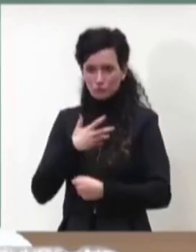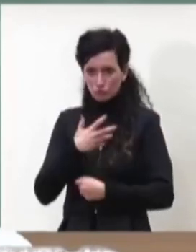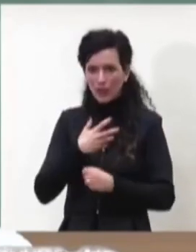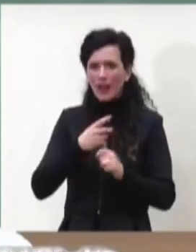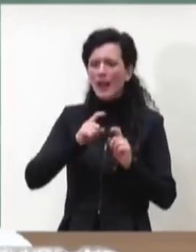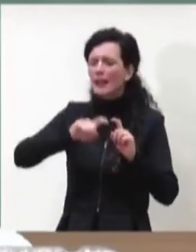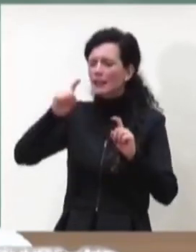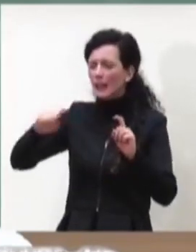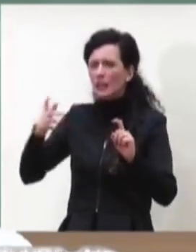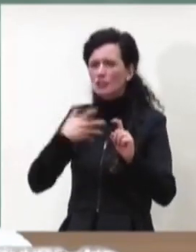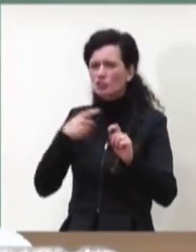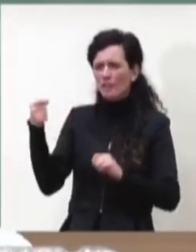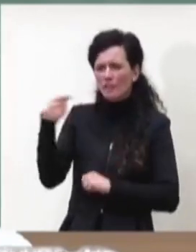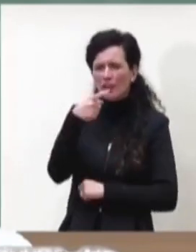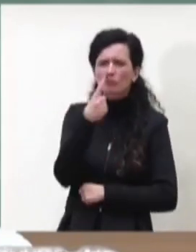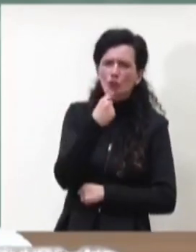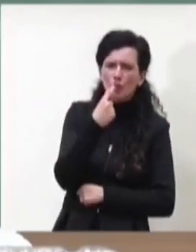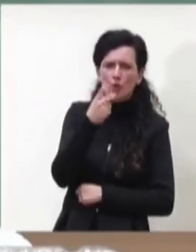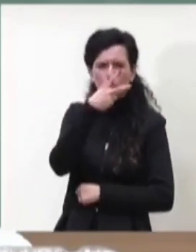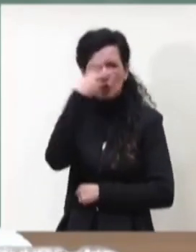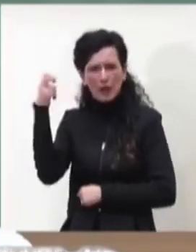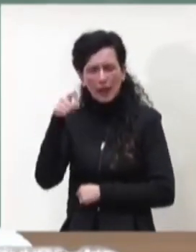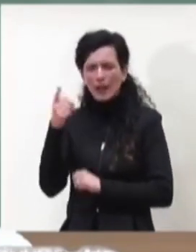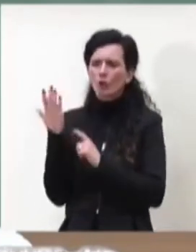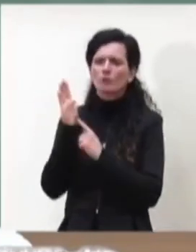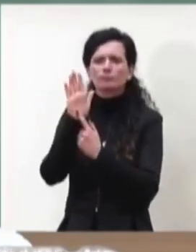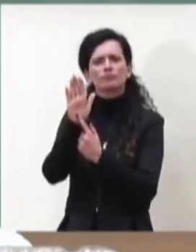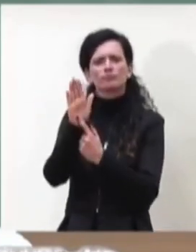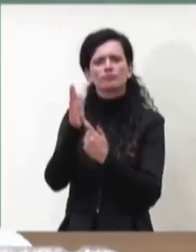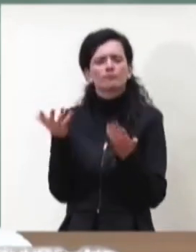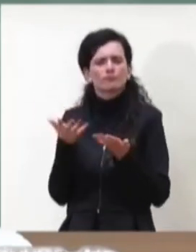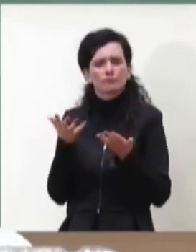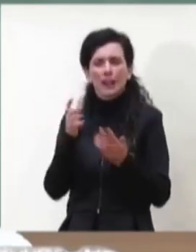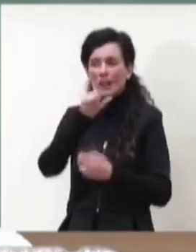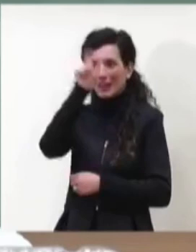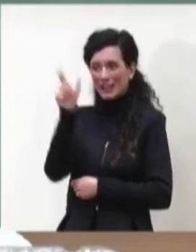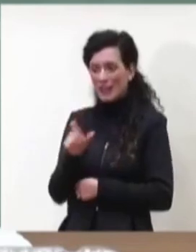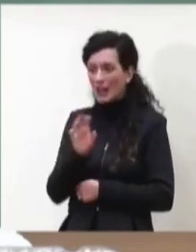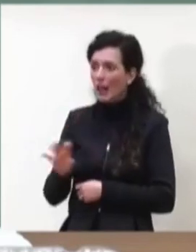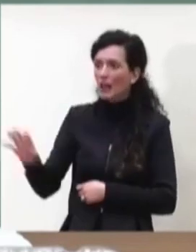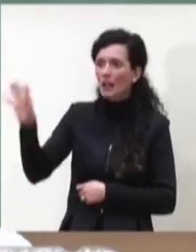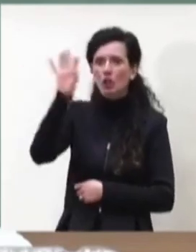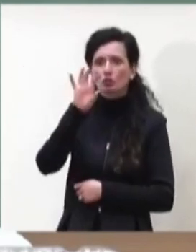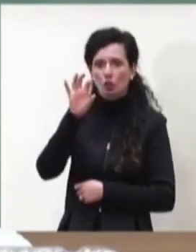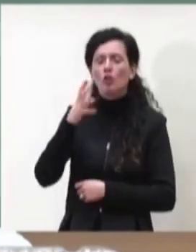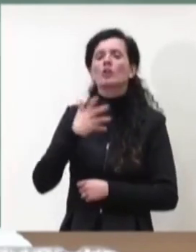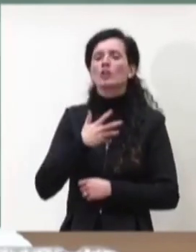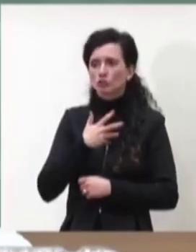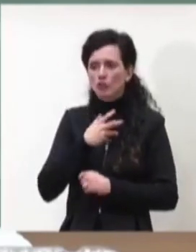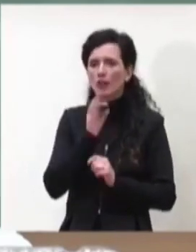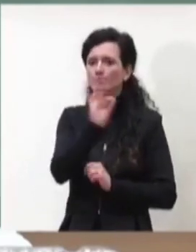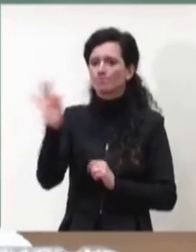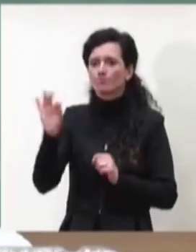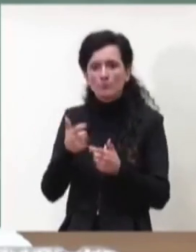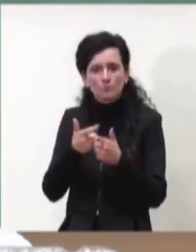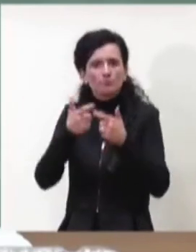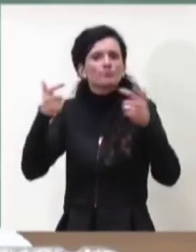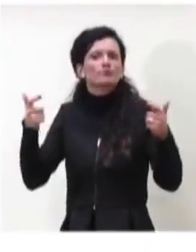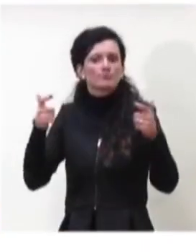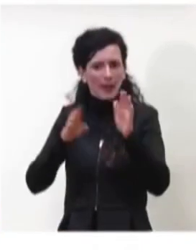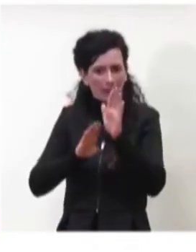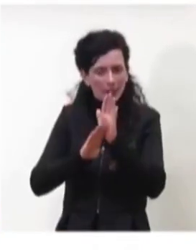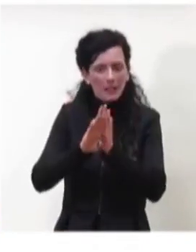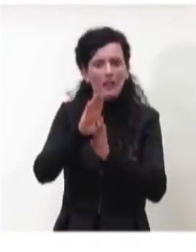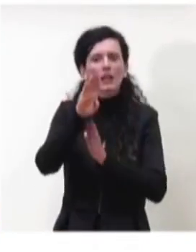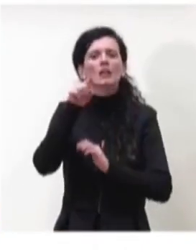freccette rosse e nere mostra che in quasi tutte le regioni il trend dei casi è in crescita sia per quanto riguarda il